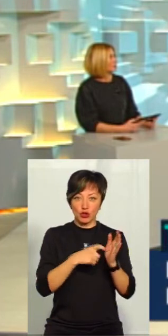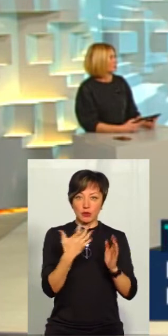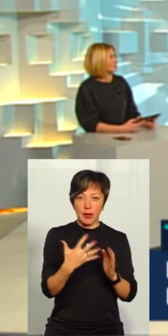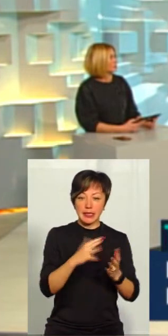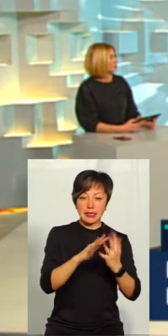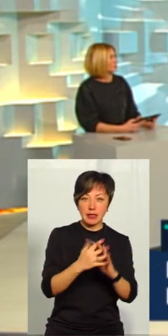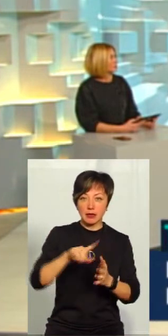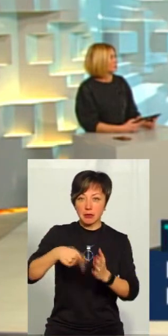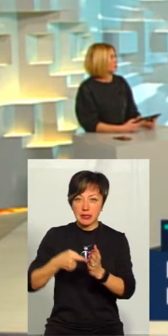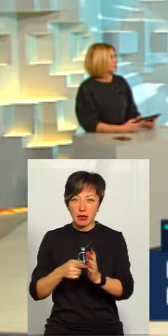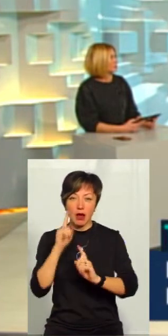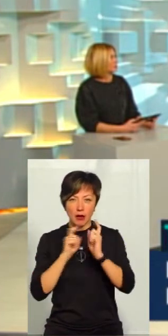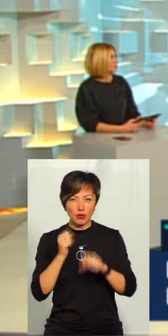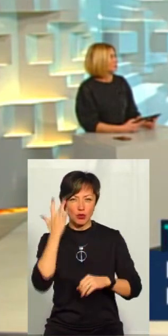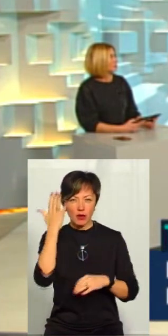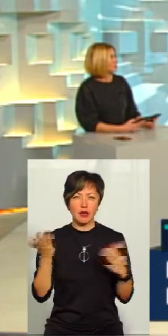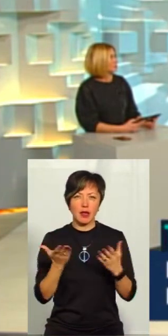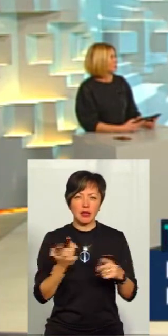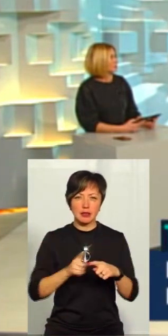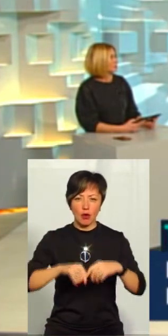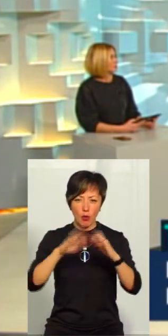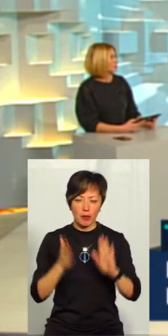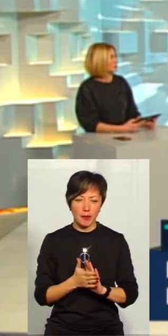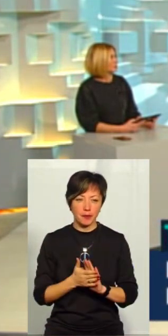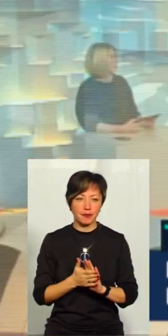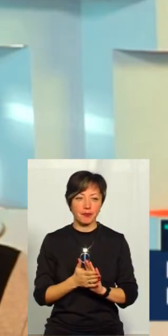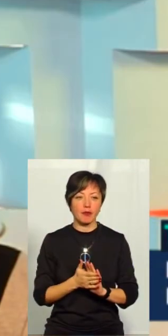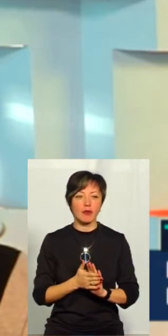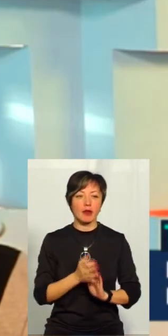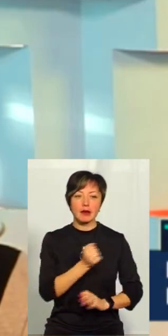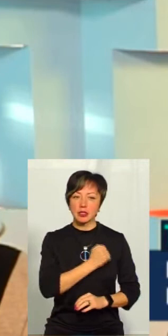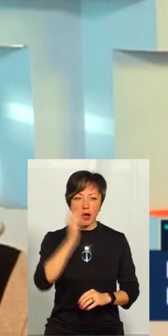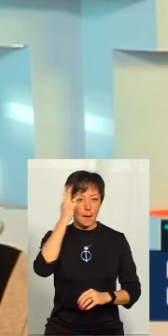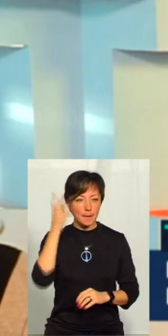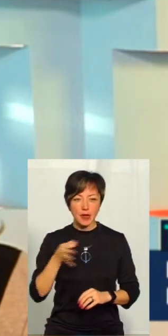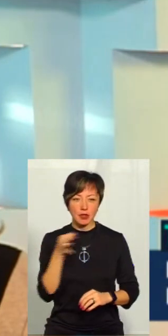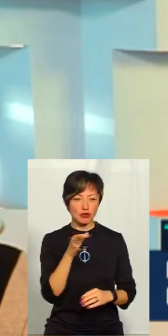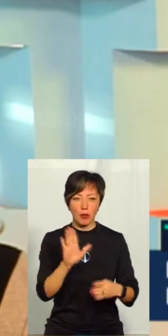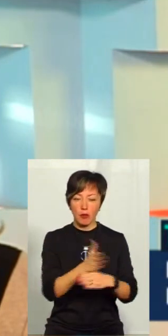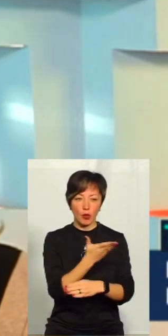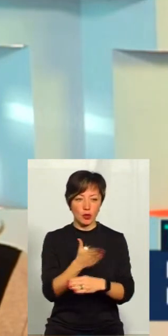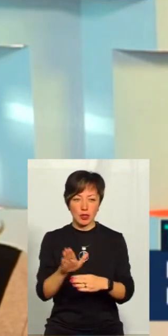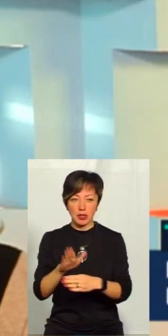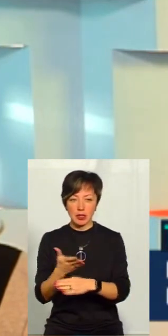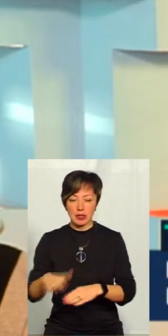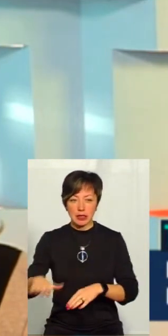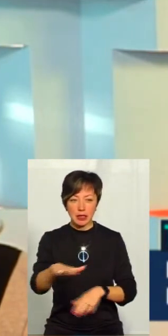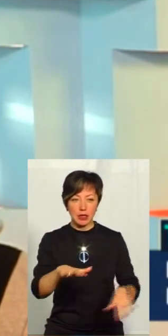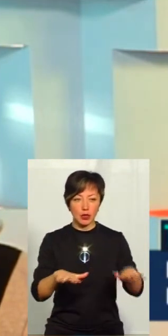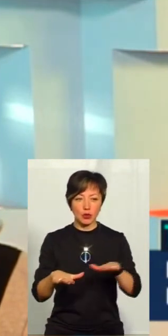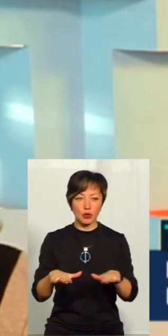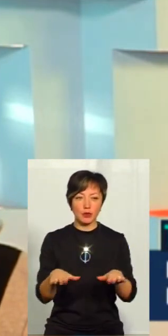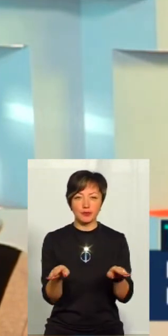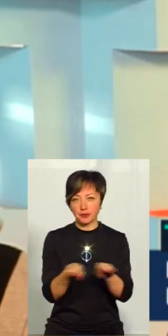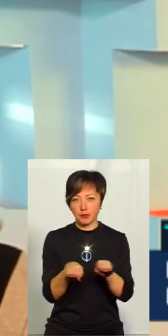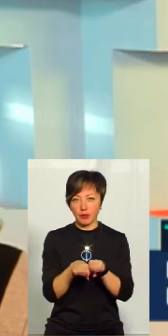селищних, міських рад. Можете собі уявити, який це об'єм. На жаль, Хмельниччина дуже була поділена на території, ну, якщо